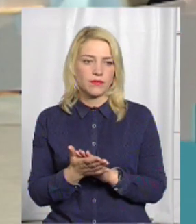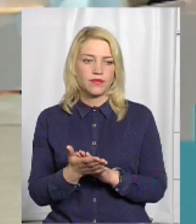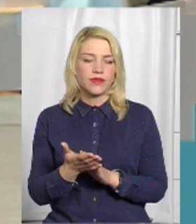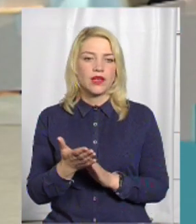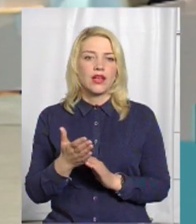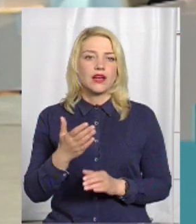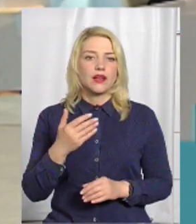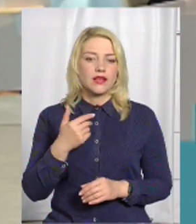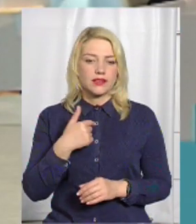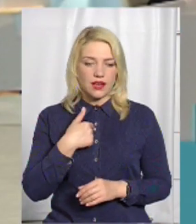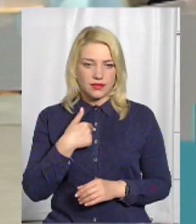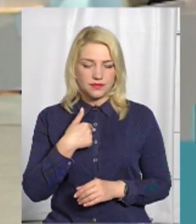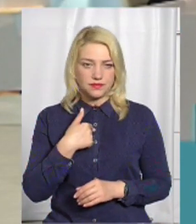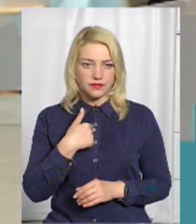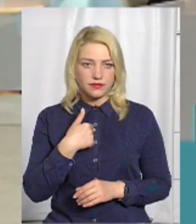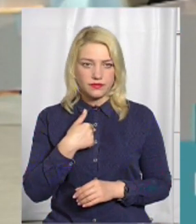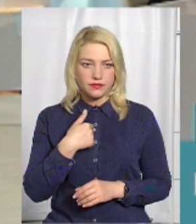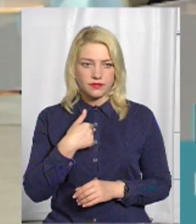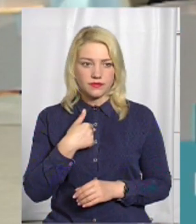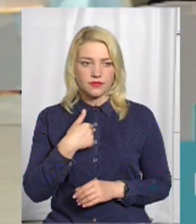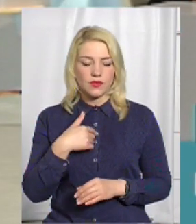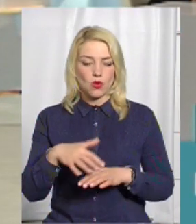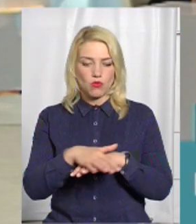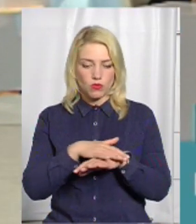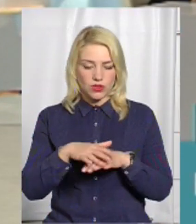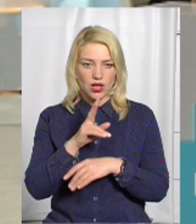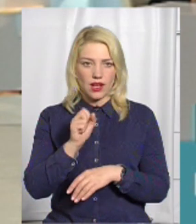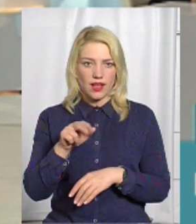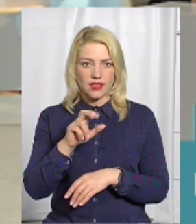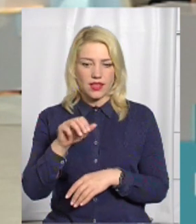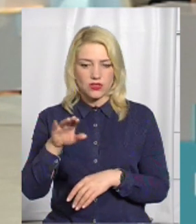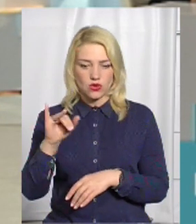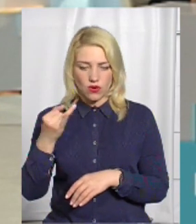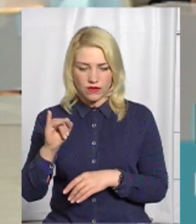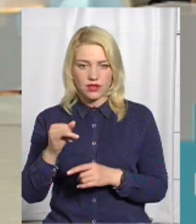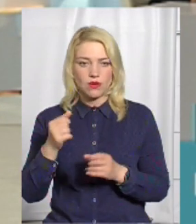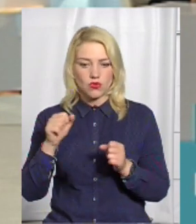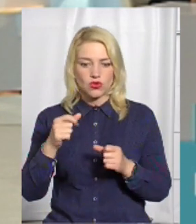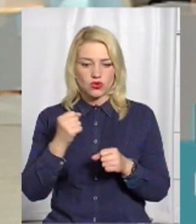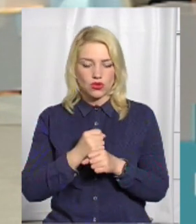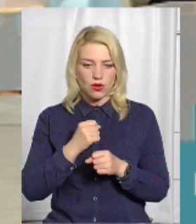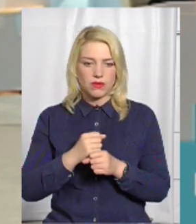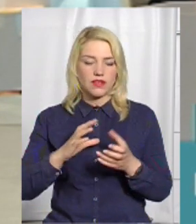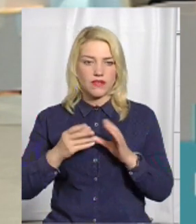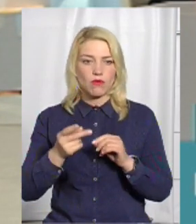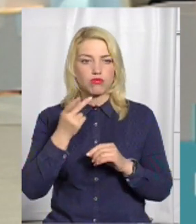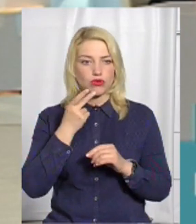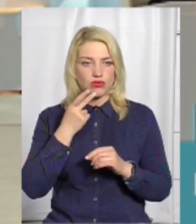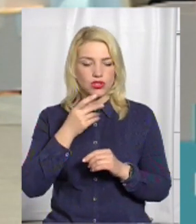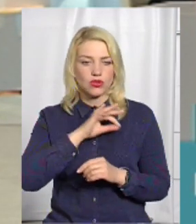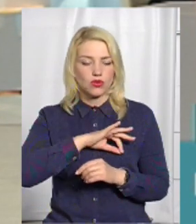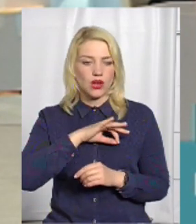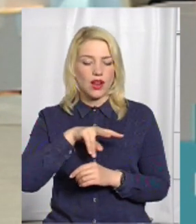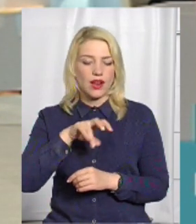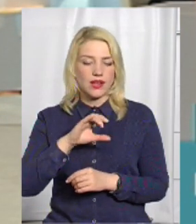так, я з публічною кадастровою можна зробити зразу висновки, що це постійне користування Лісгоспу,